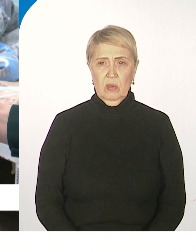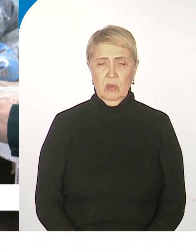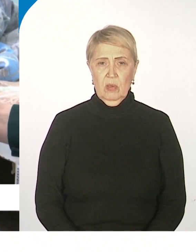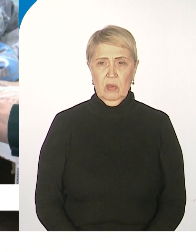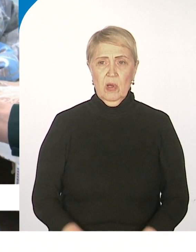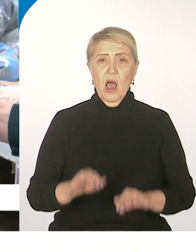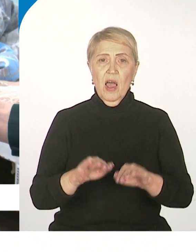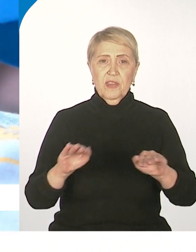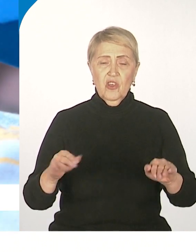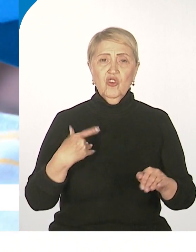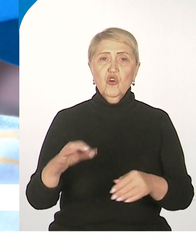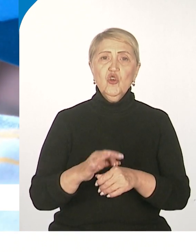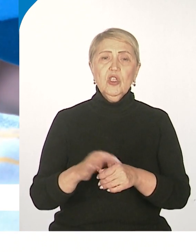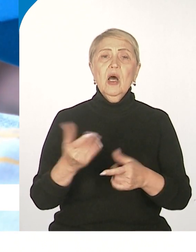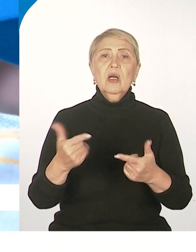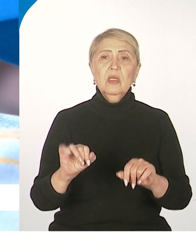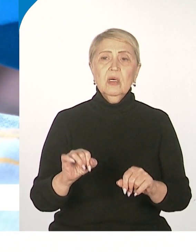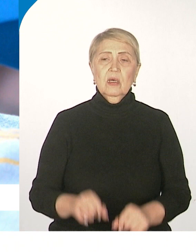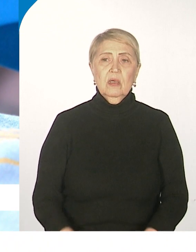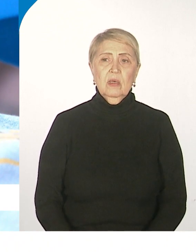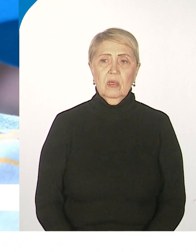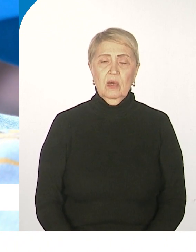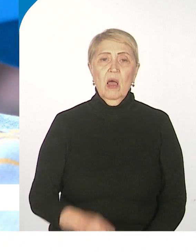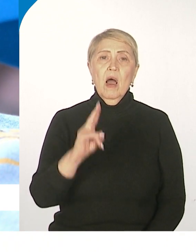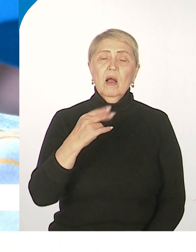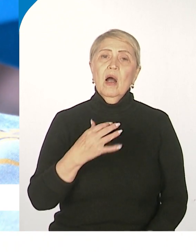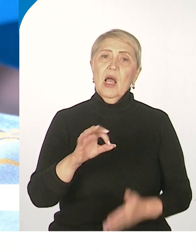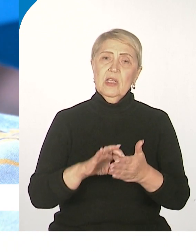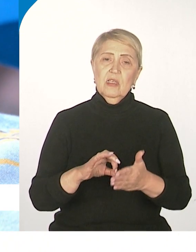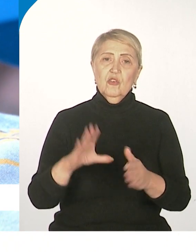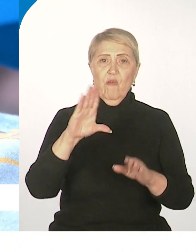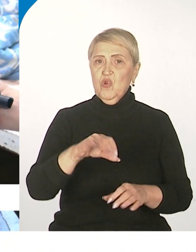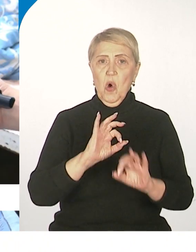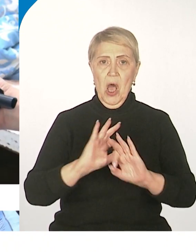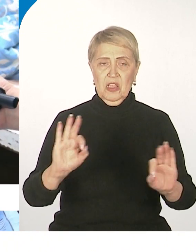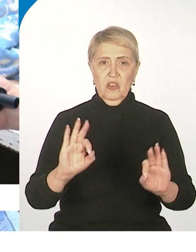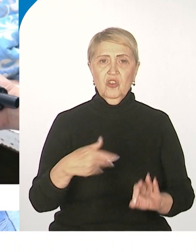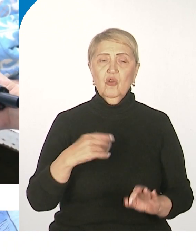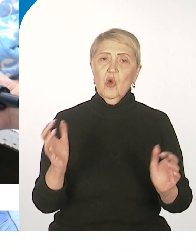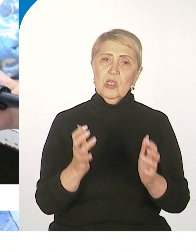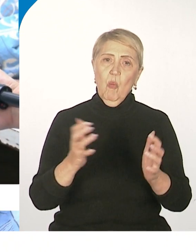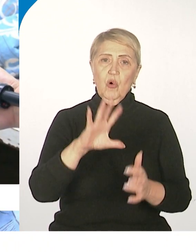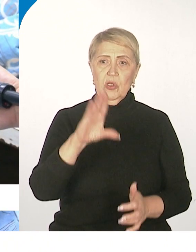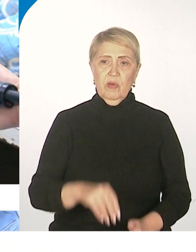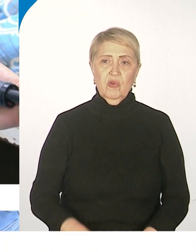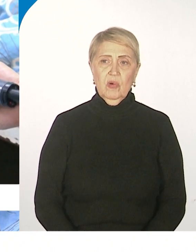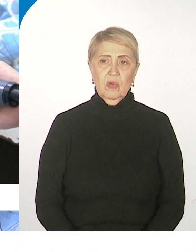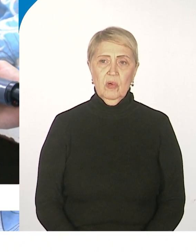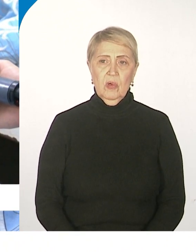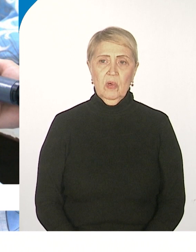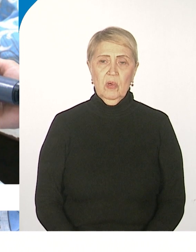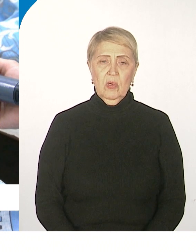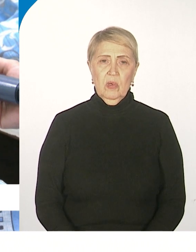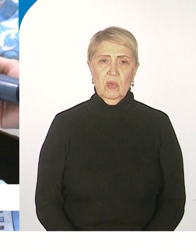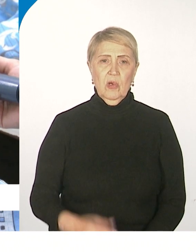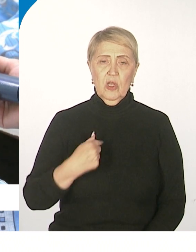жена тоже нет. Как здесь ухаживать? Отлично. Отлично. Всё отлично. Я рад,